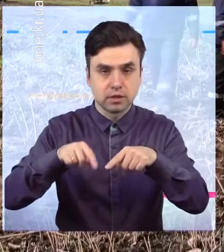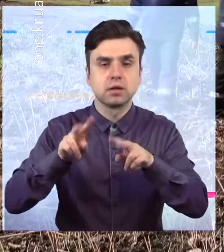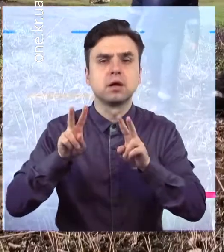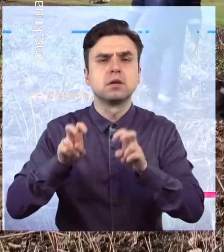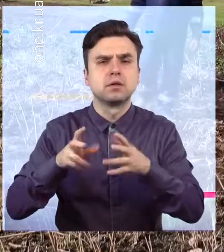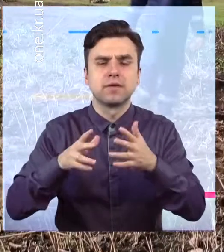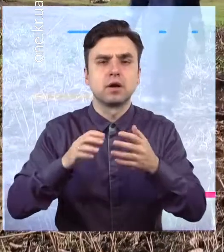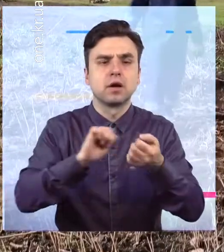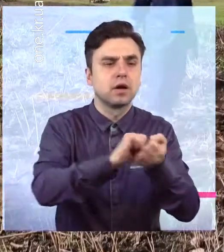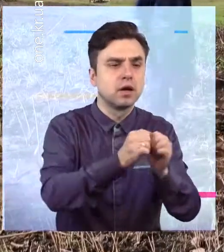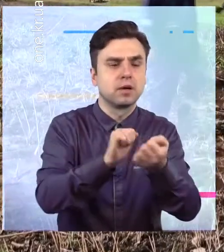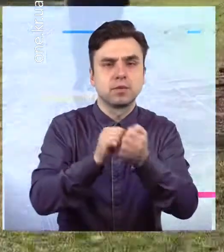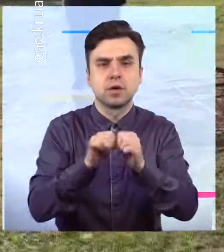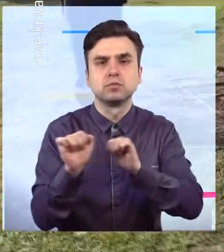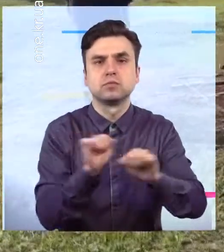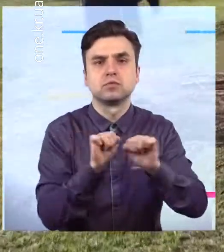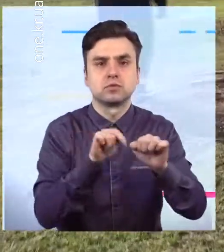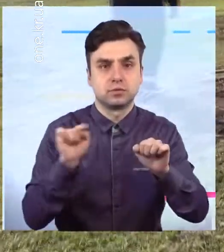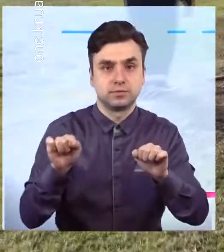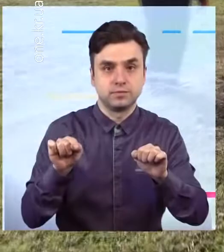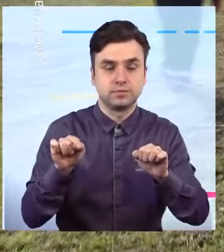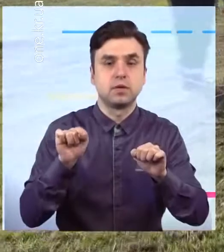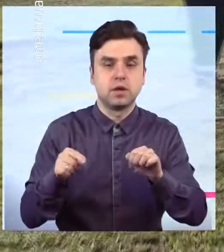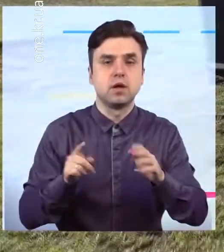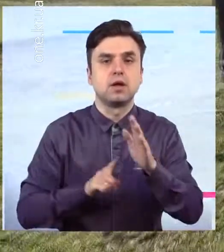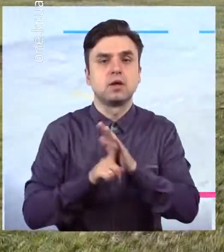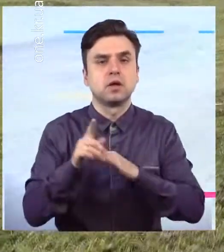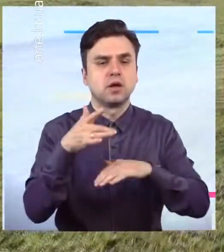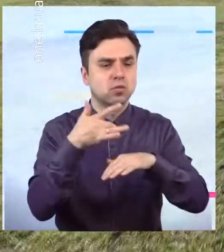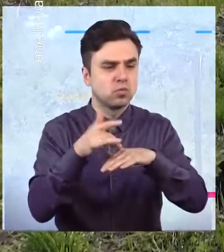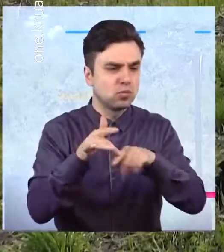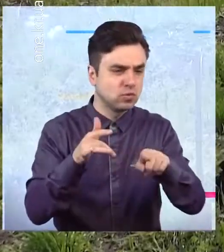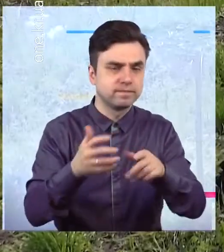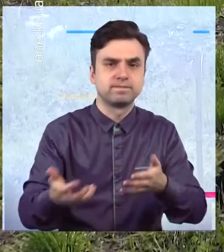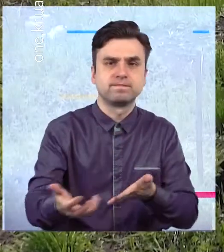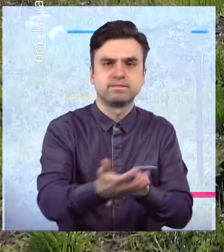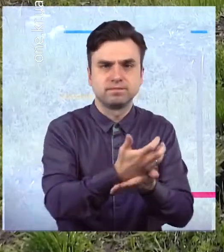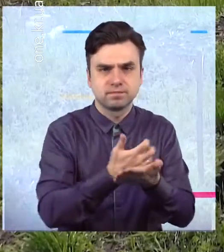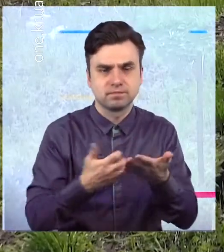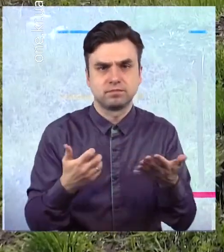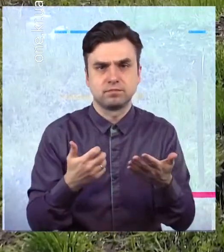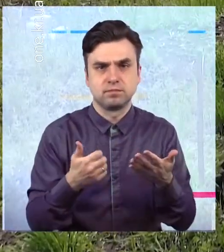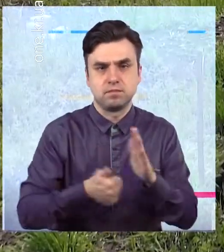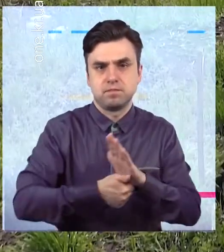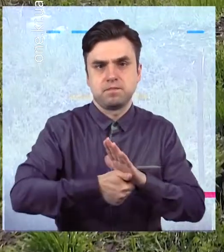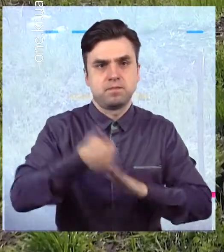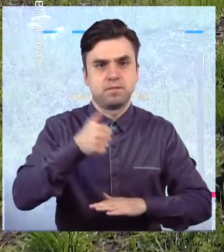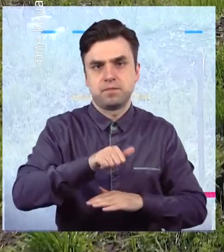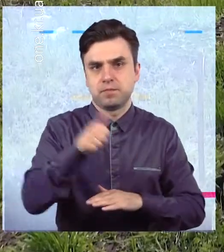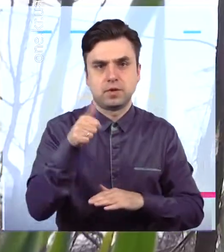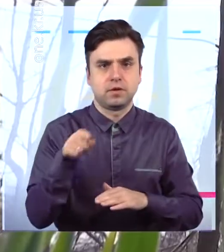ініціативою активістів, на заповідній території почали ліквідацію стихійних сміттєзвалищ, а також зробили перший крок для створення у цьому місці